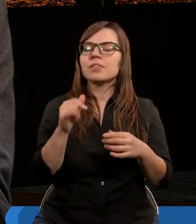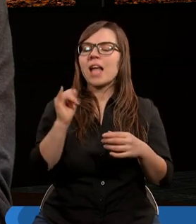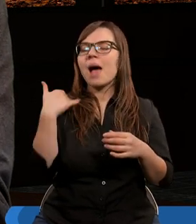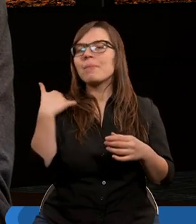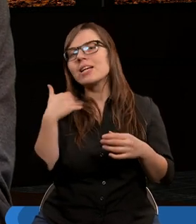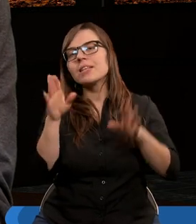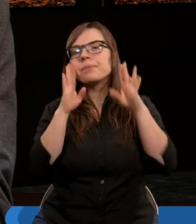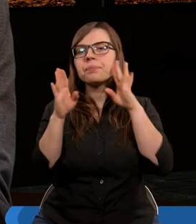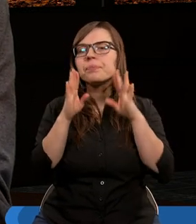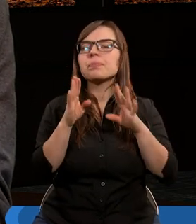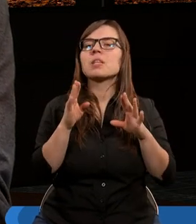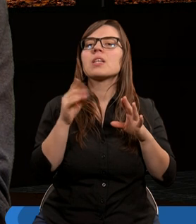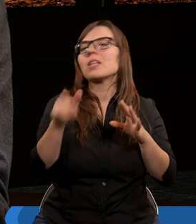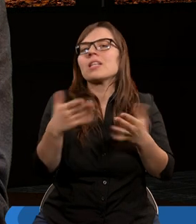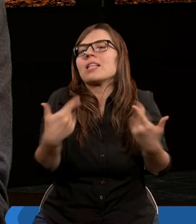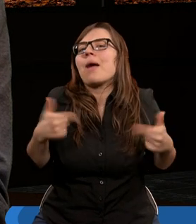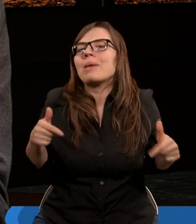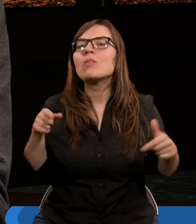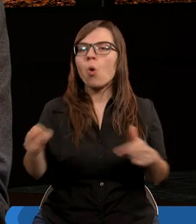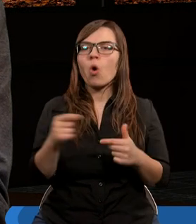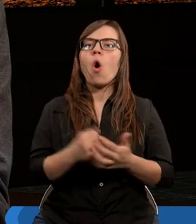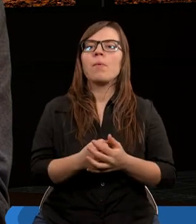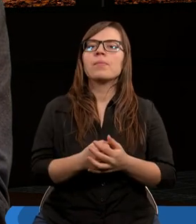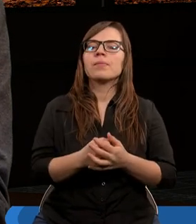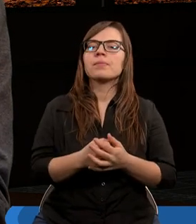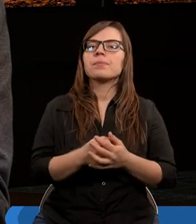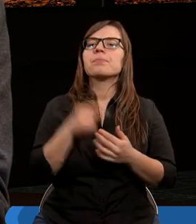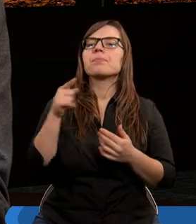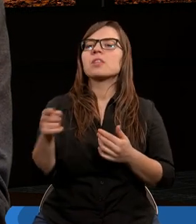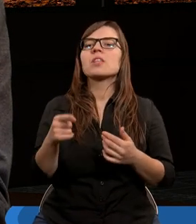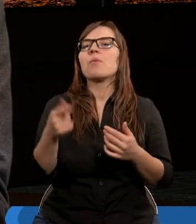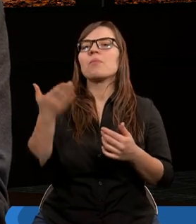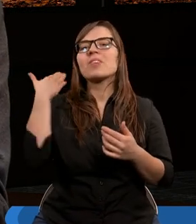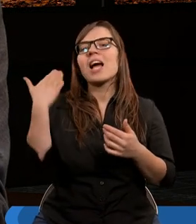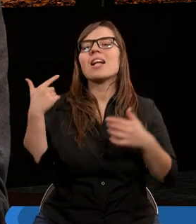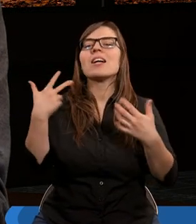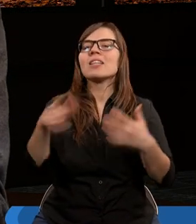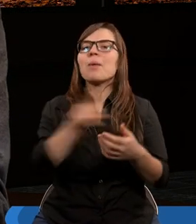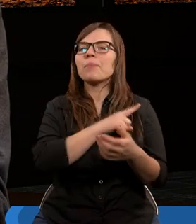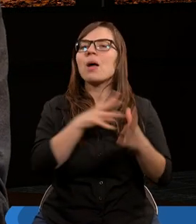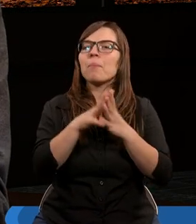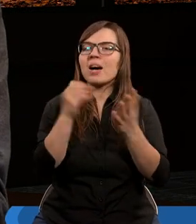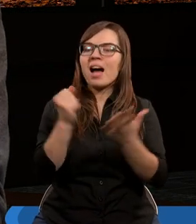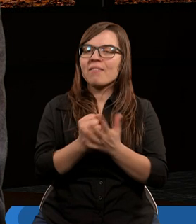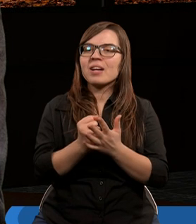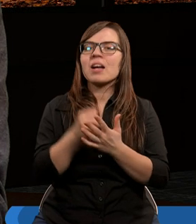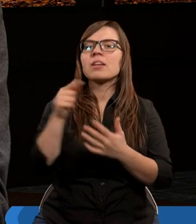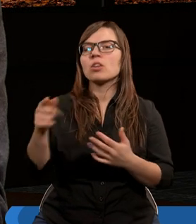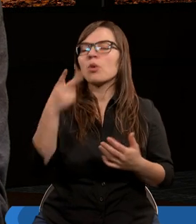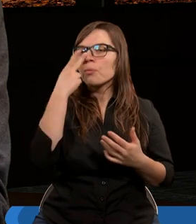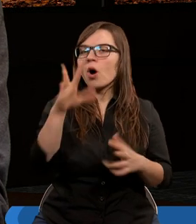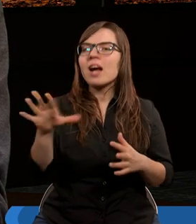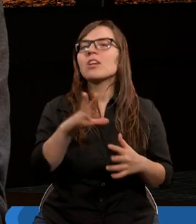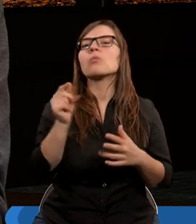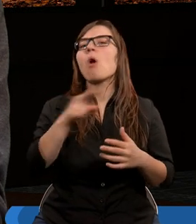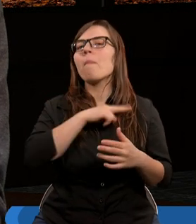jakby go nie było. Czyli wtedy nie potrzeba i prawa, żeby nam ten grzech pokazywał,